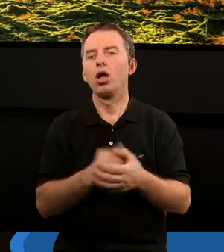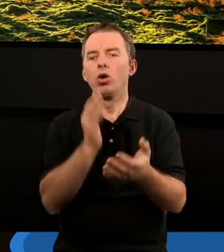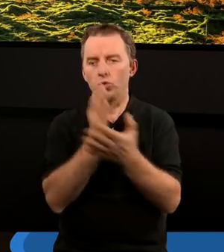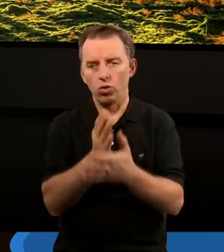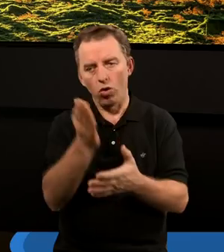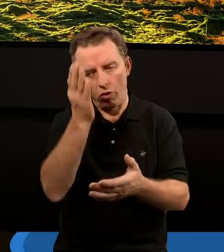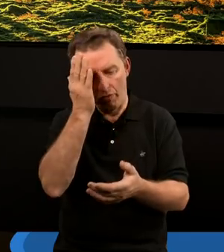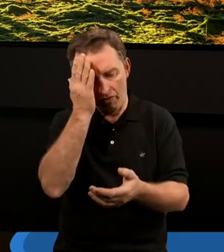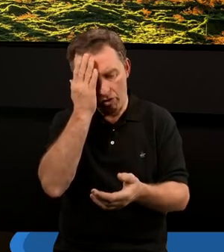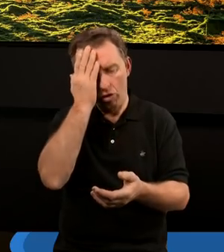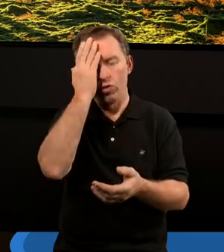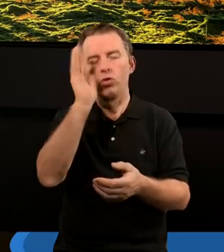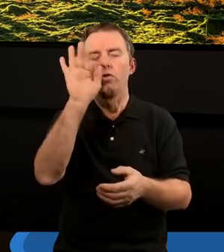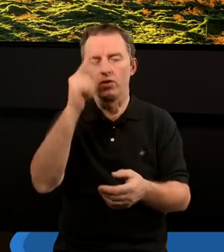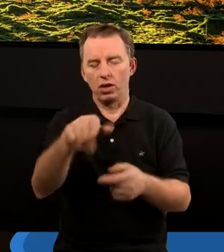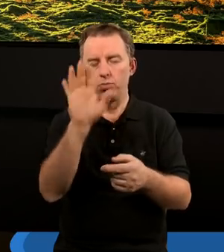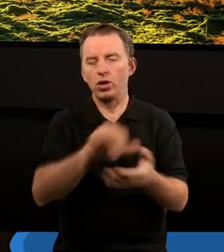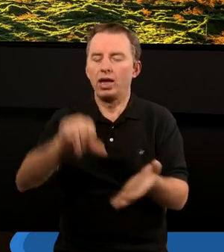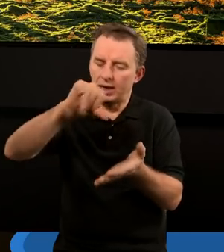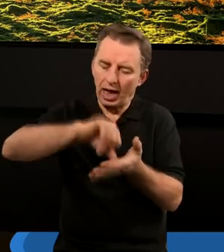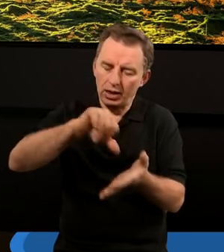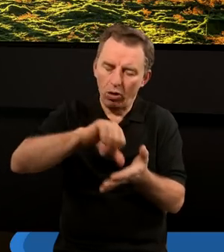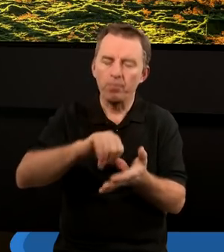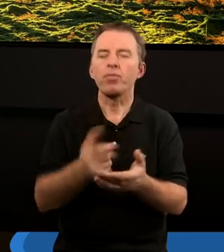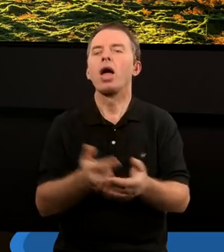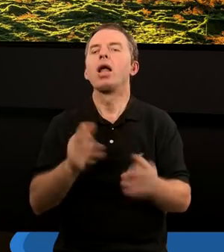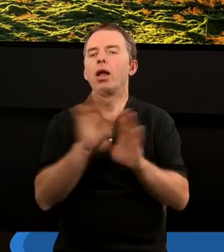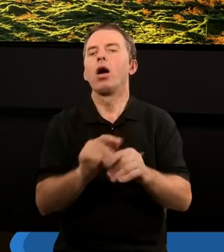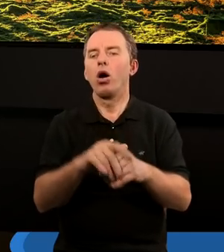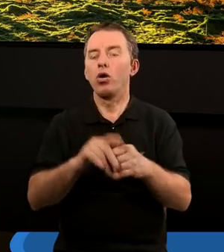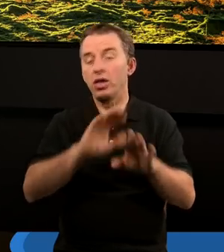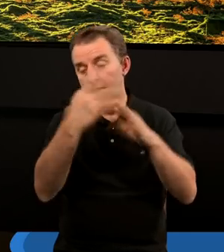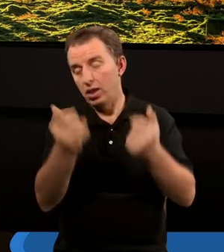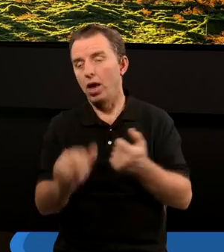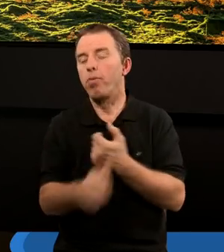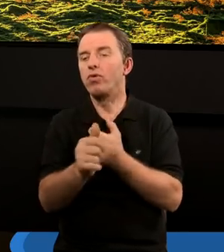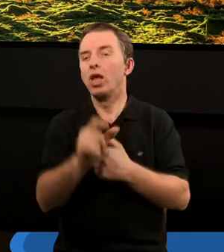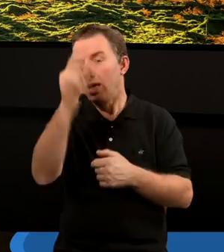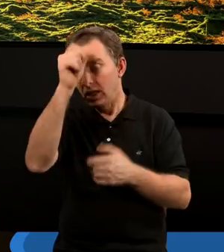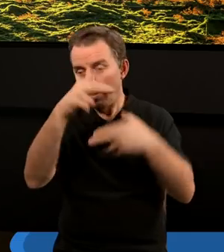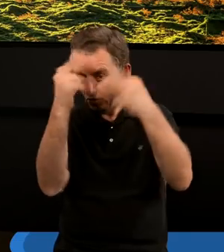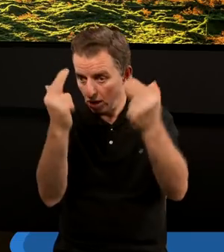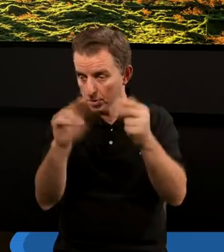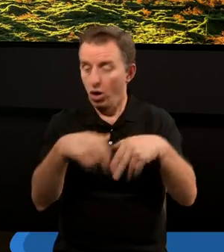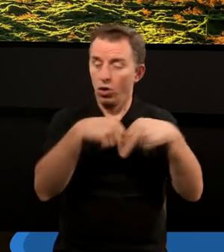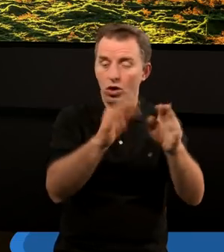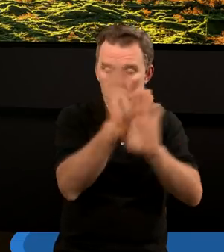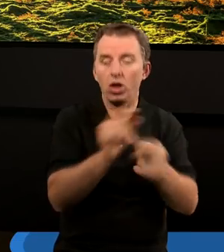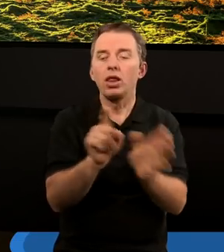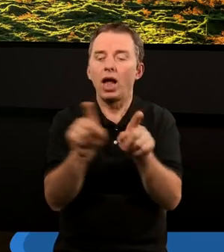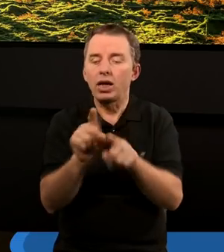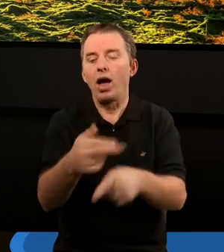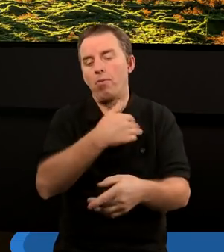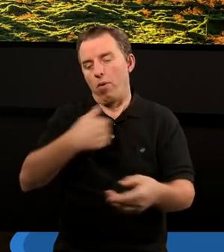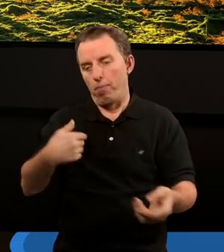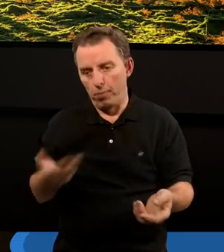Już wiemy, że Bóg jest centrum nabożeństwa. Już wiemy, z jakich powodów istoty w niebie oddają Mu cześć. No chyba jeżeli one oddają Mu cześć, to tym bardziej